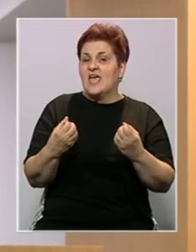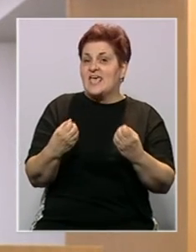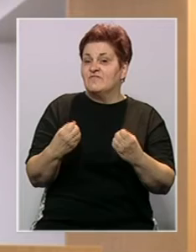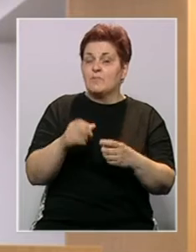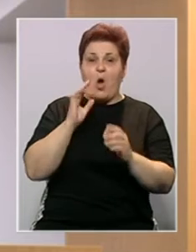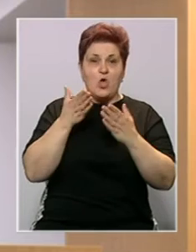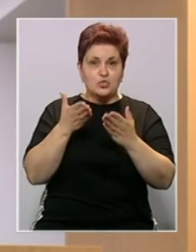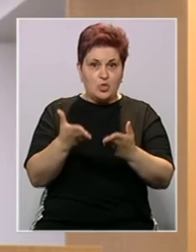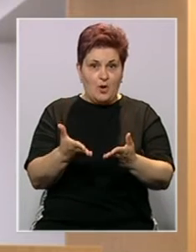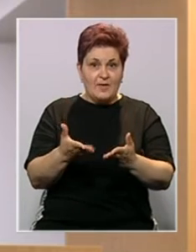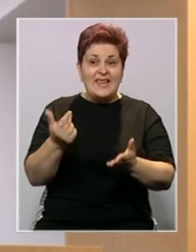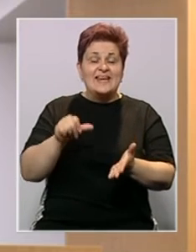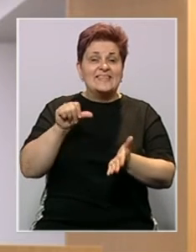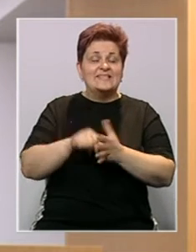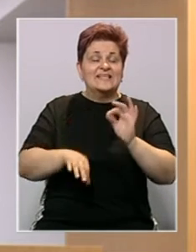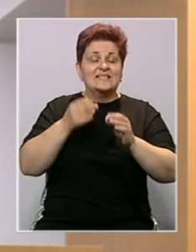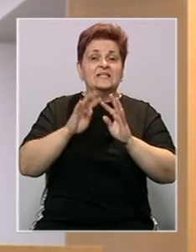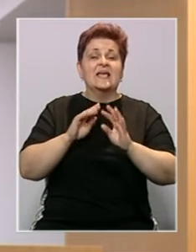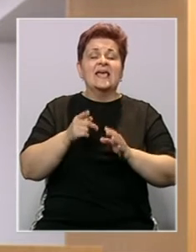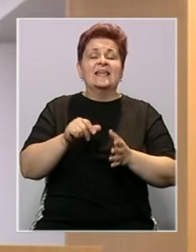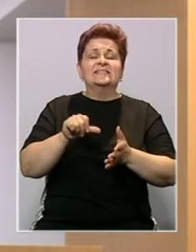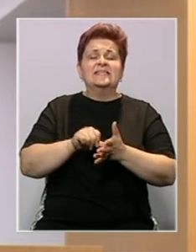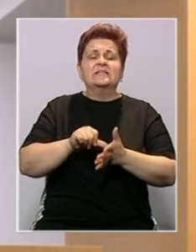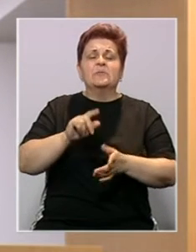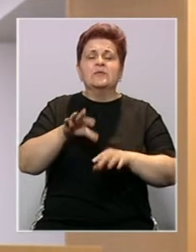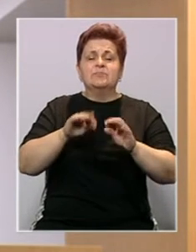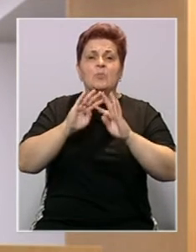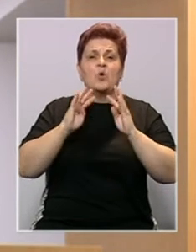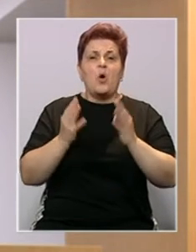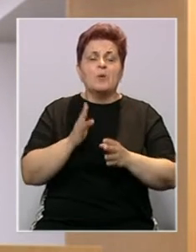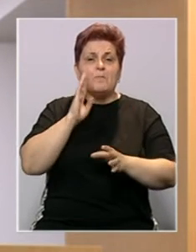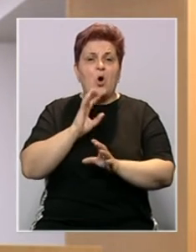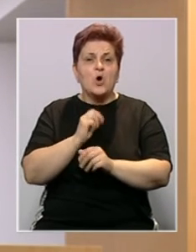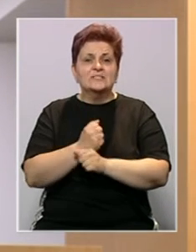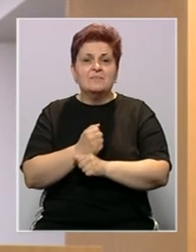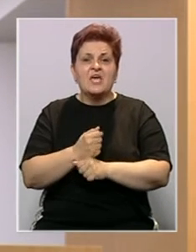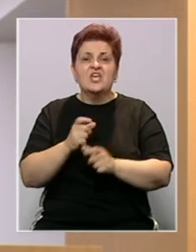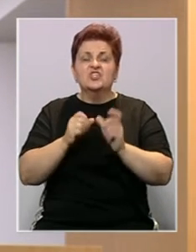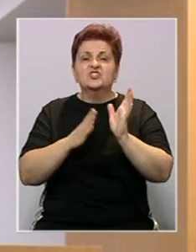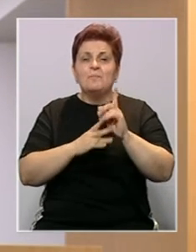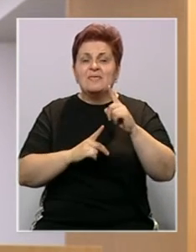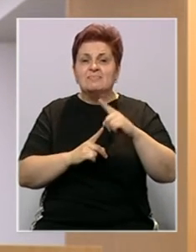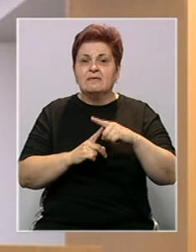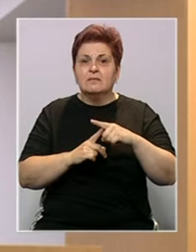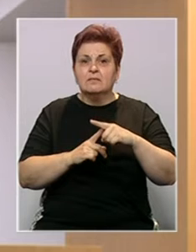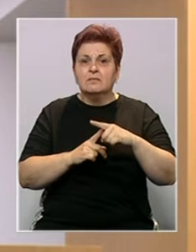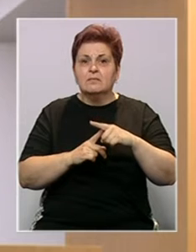o tome. Niti je sa Centralnom izbornom komisijom Bosne i Hercegovine gospodin Šmit